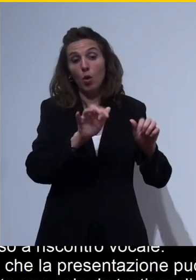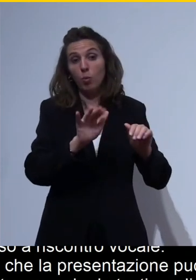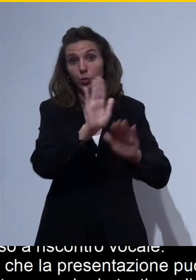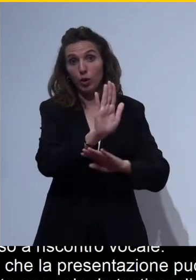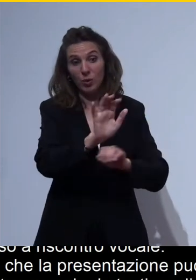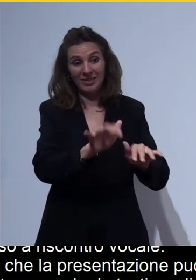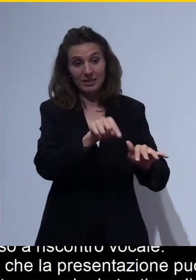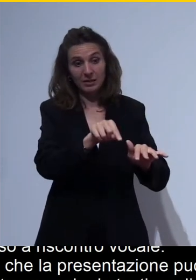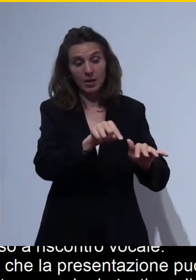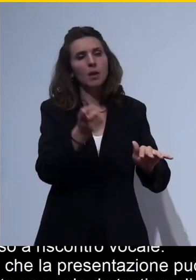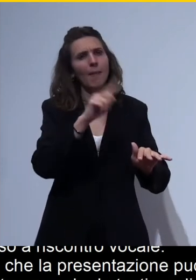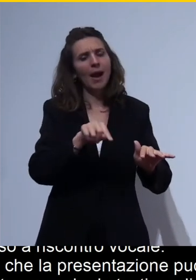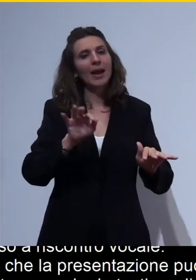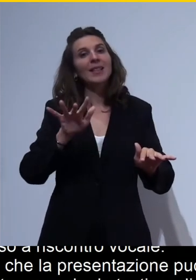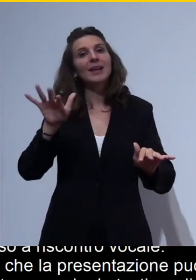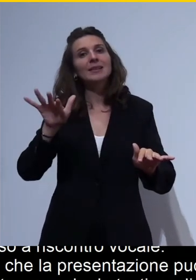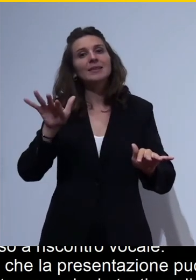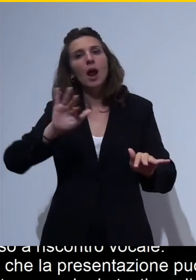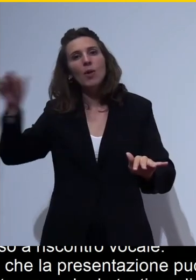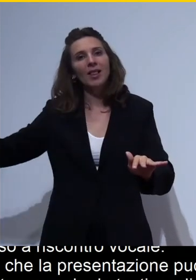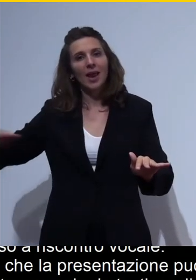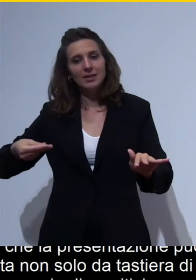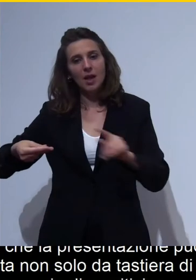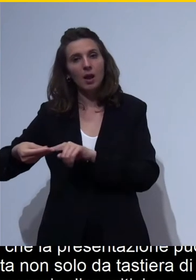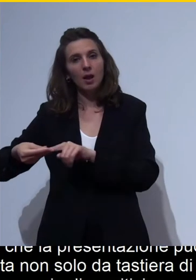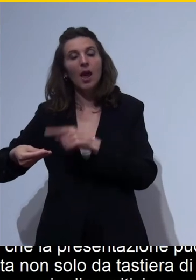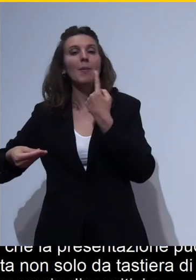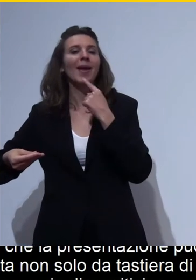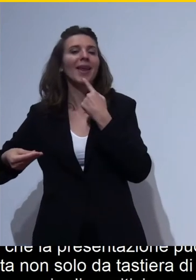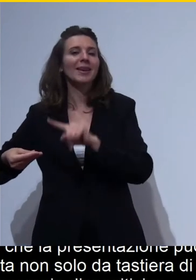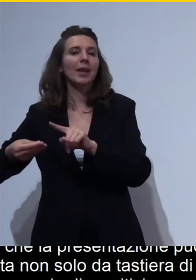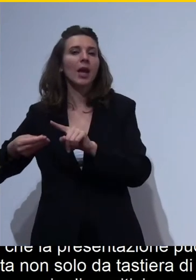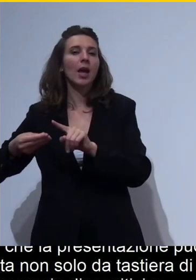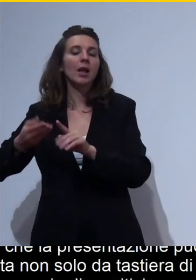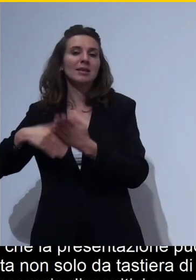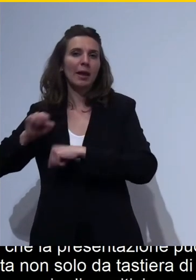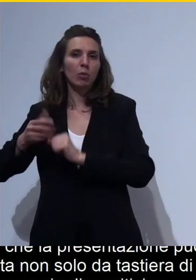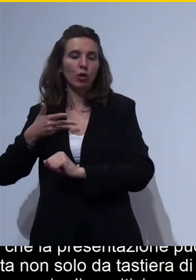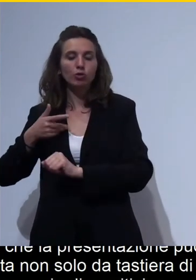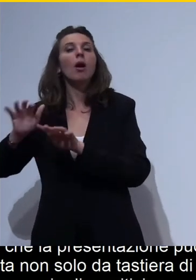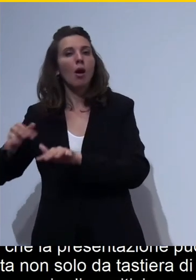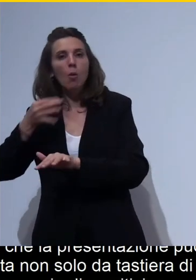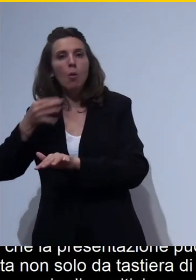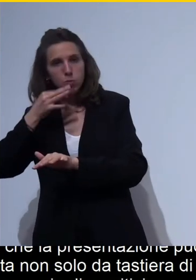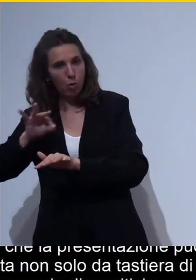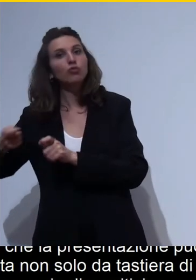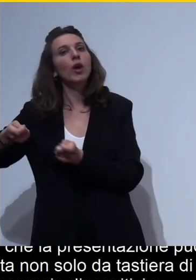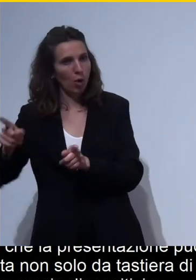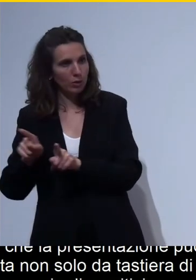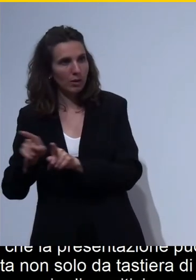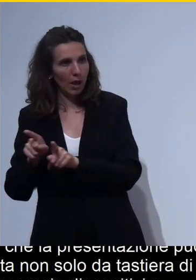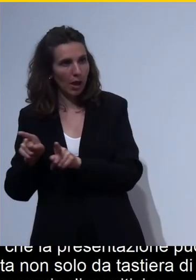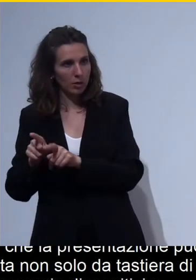a bottoni per persone con disabilità motorie. Abbiamo verificato se nella presentazione è